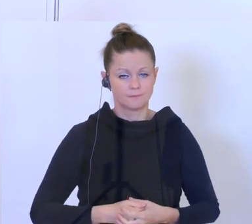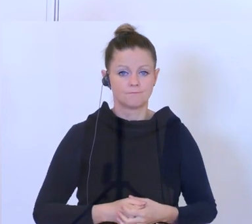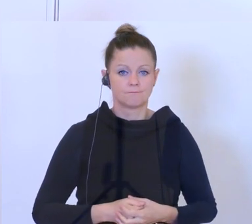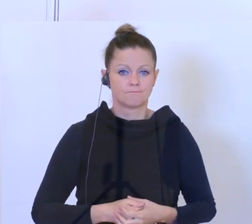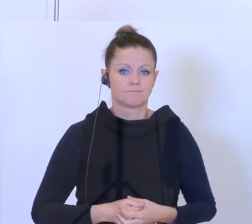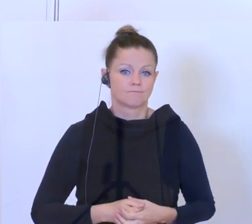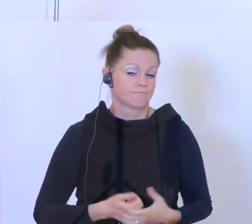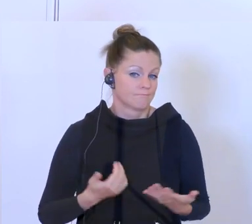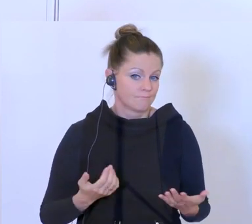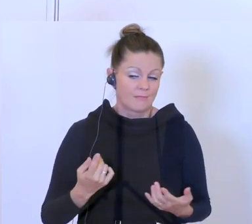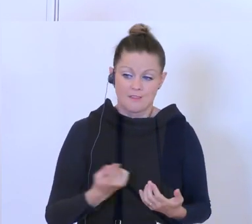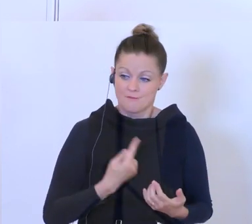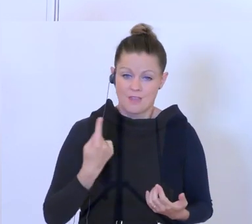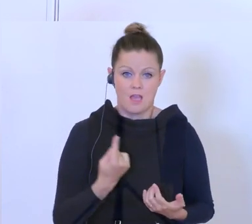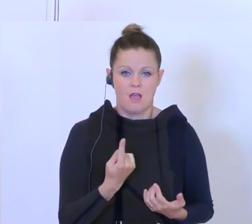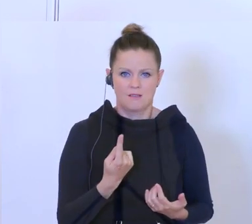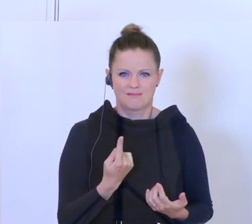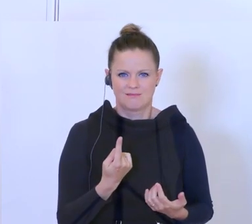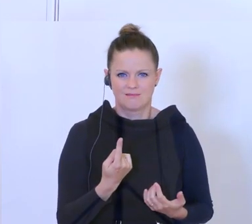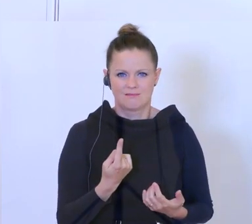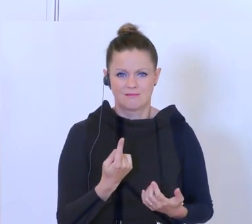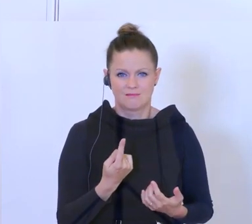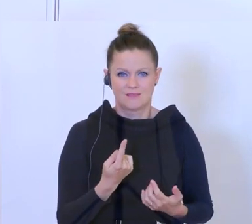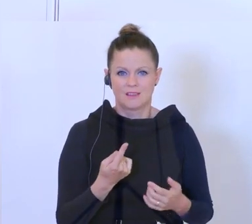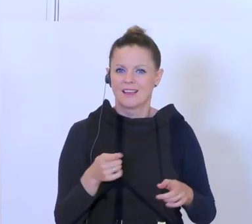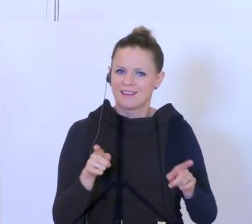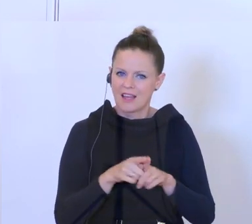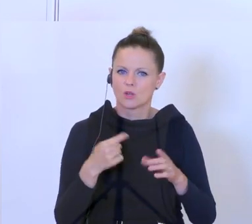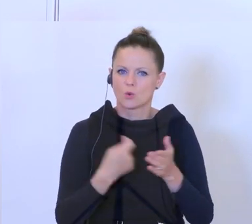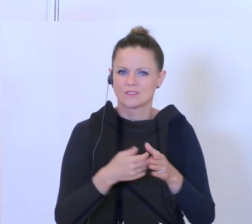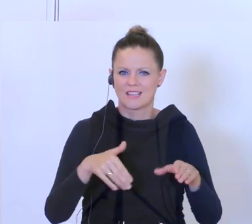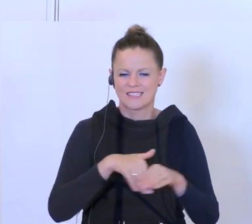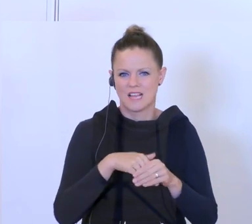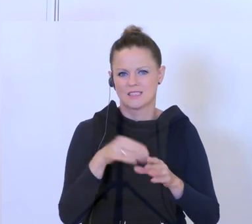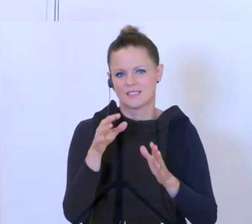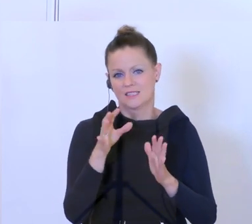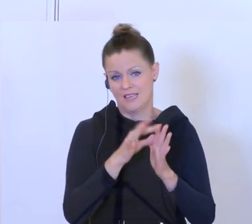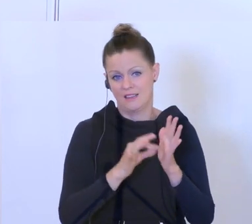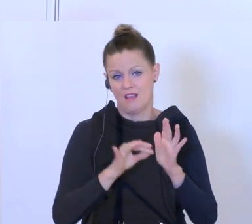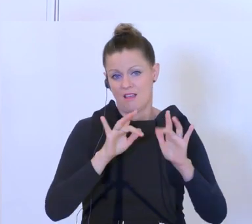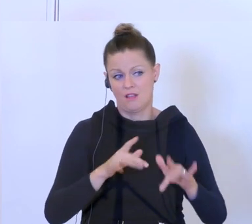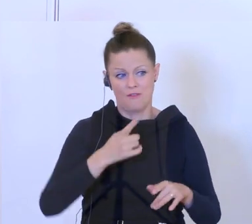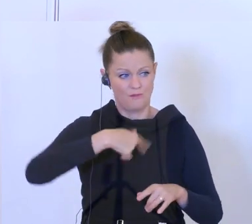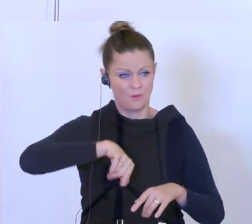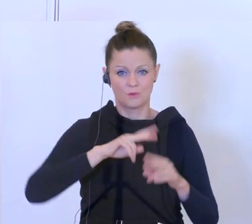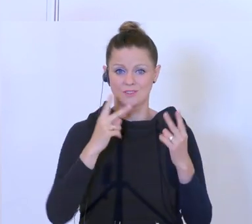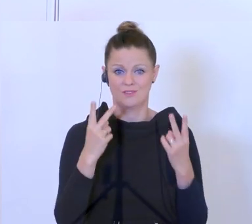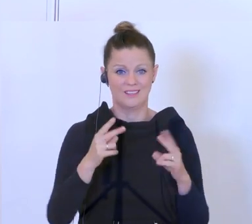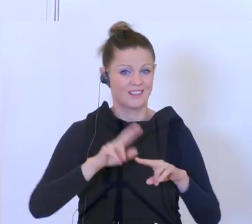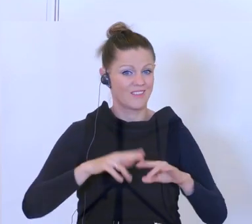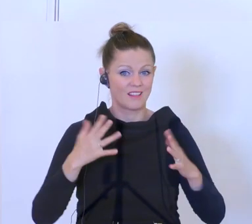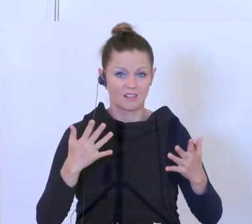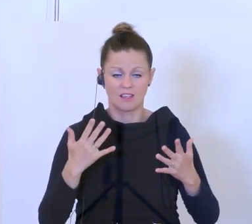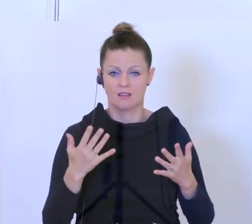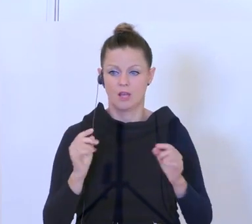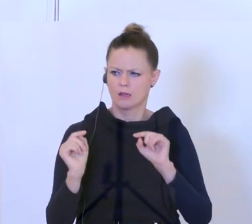Dass wir hier die gleichen Kostenersatzkriterien haben. Das war uns wichtig. Sonst hast du die